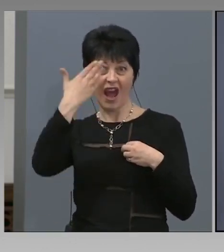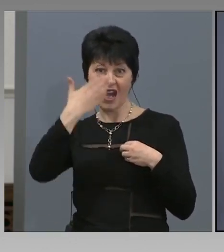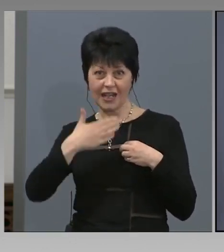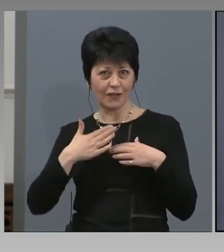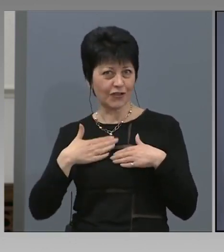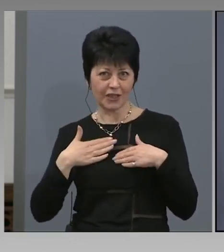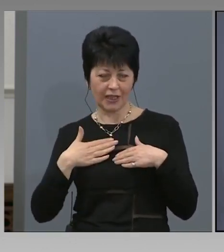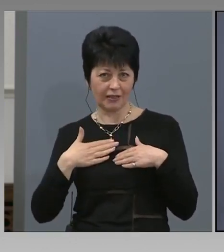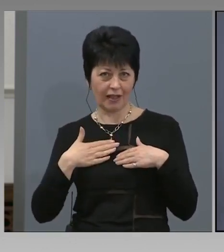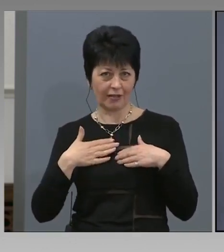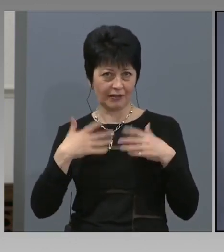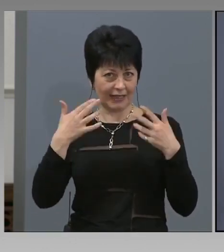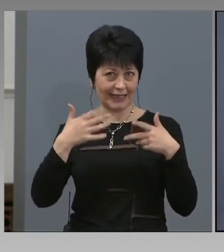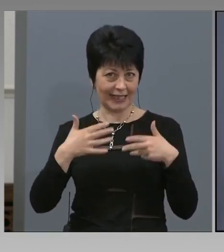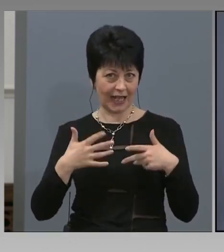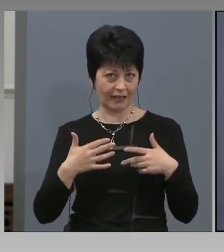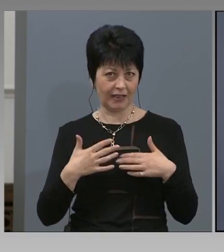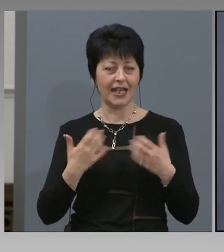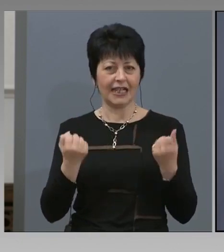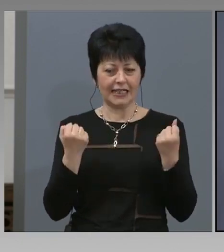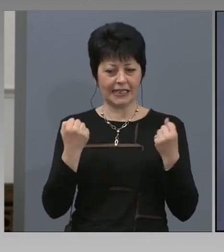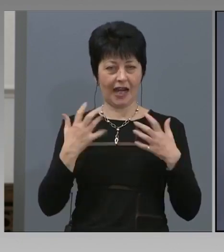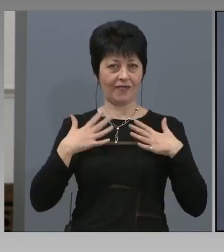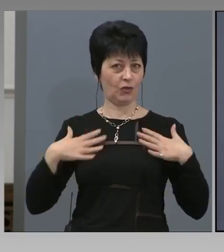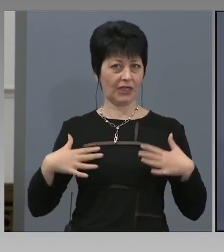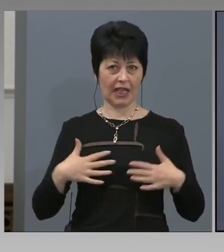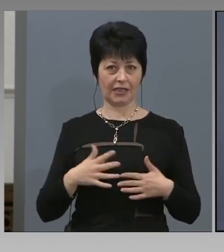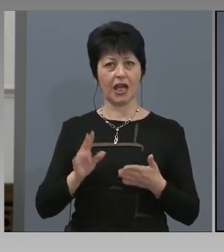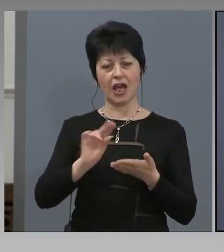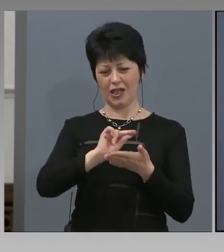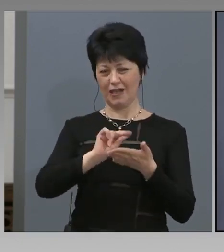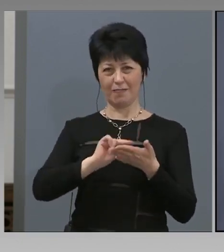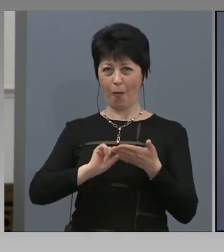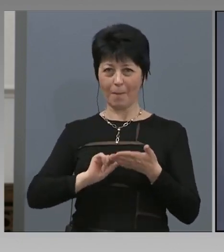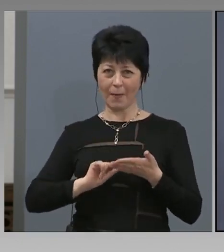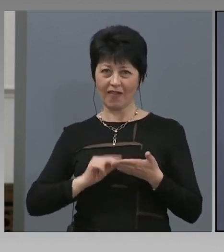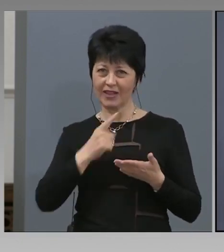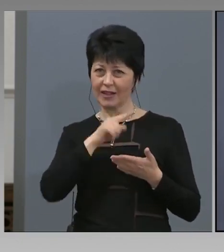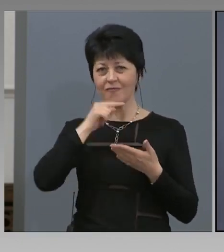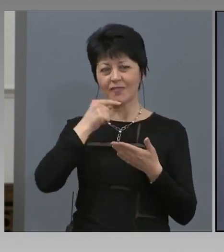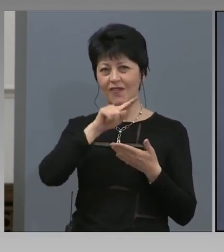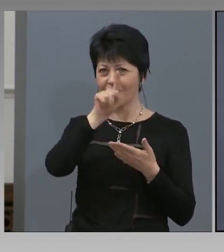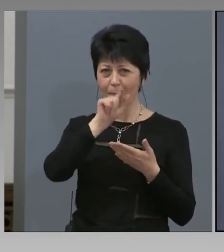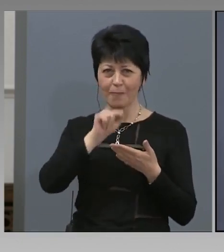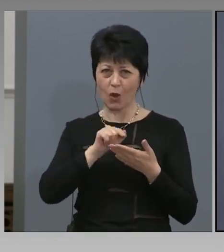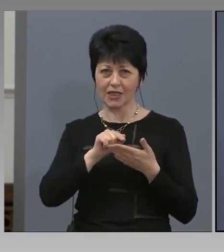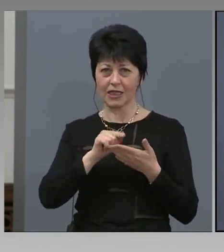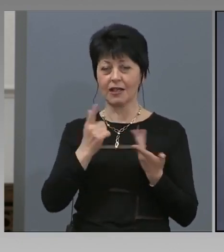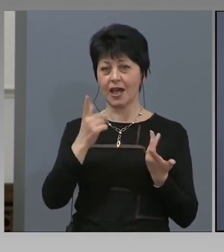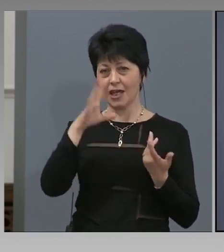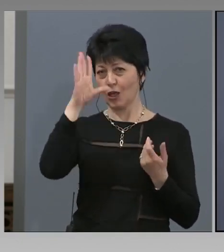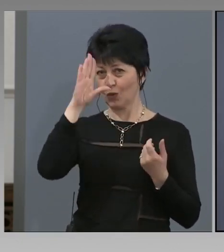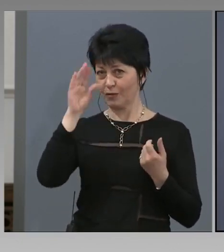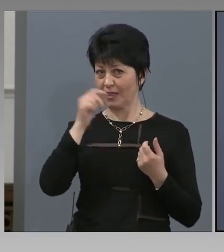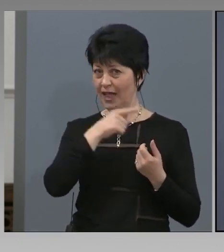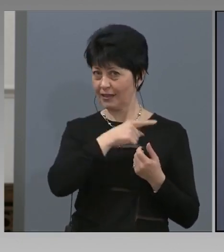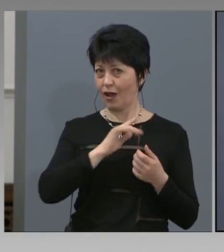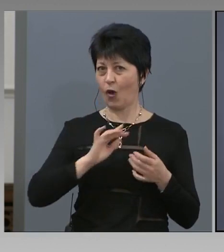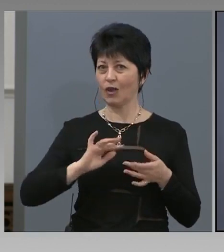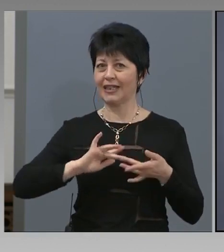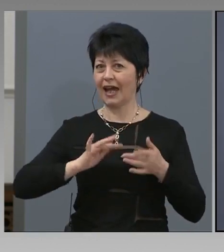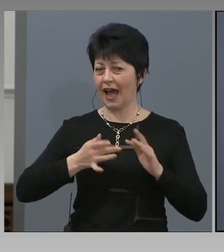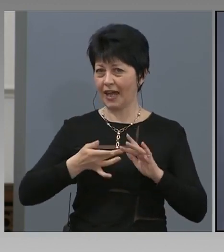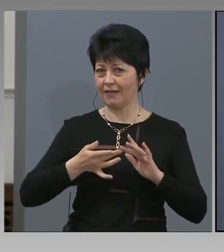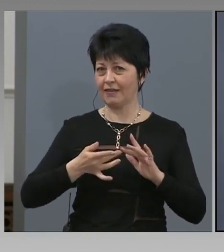своя здравен статус, по-скоро е попълни въпросника, както и господата от IT-сферата съобщиха,